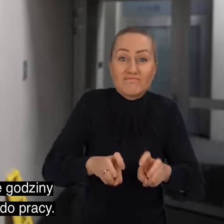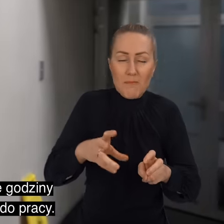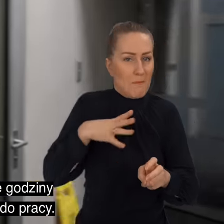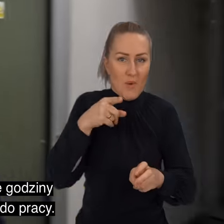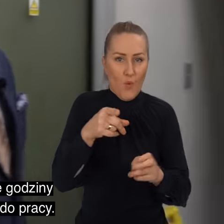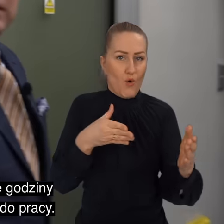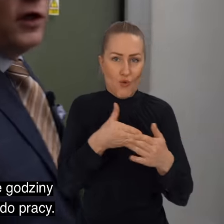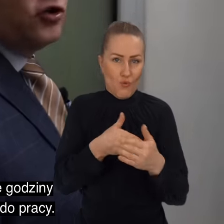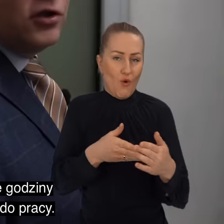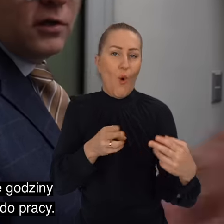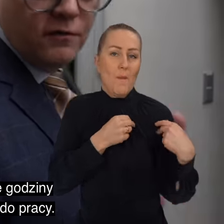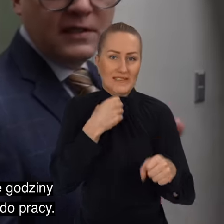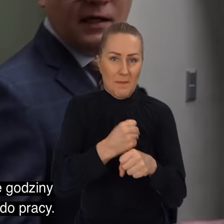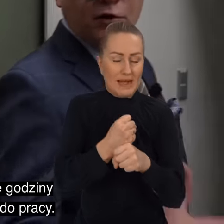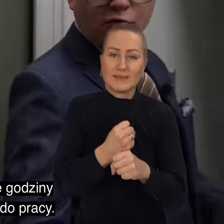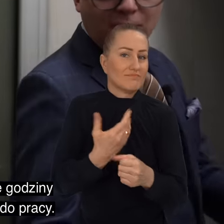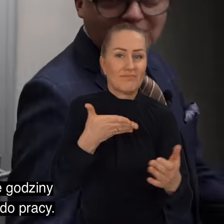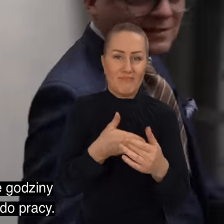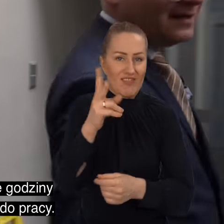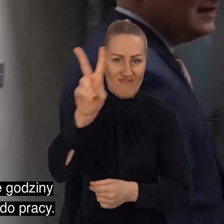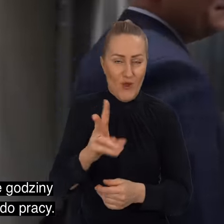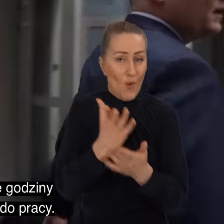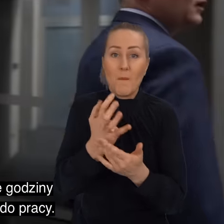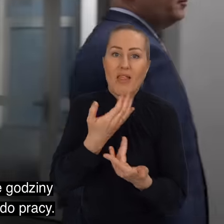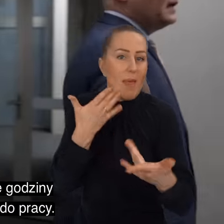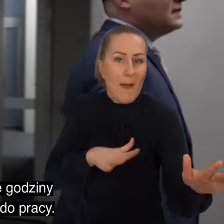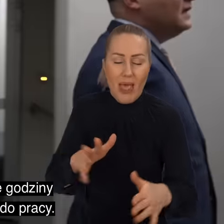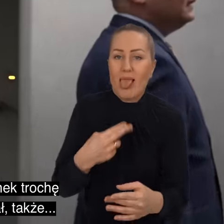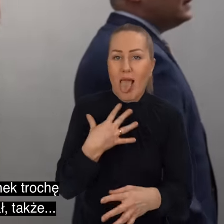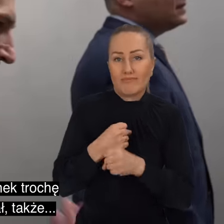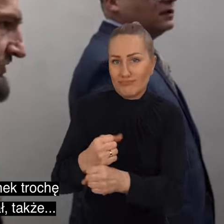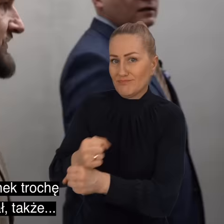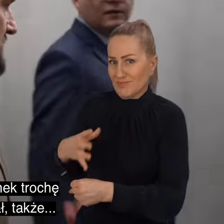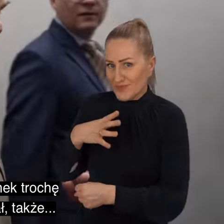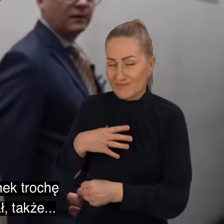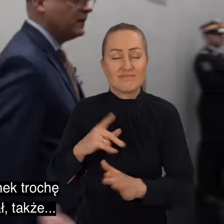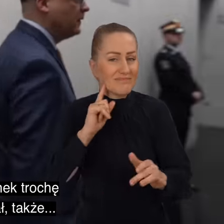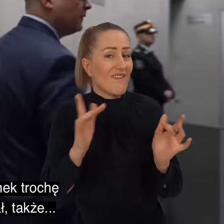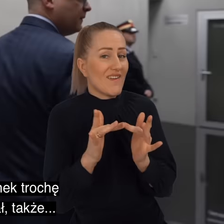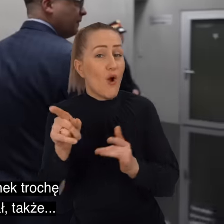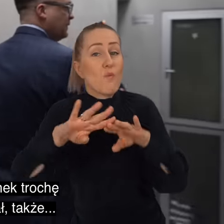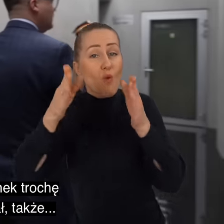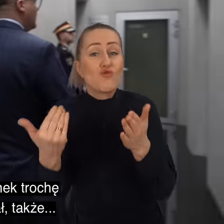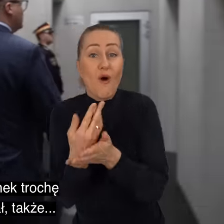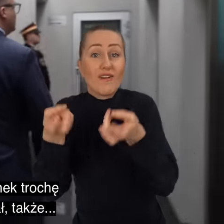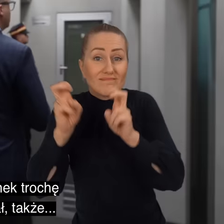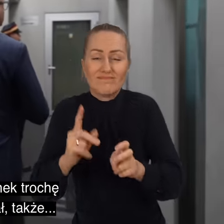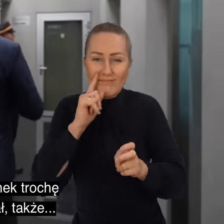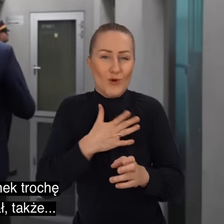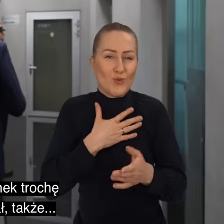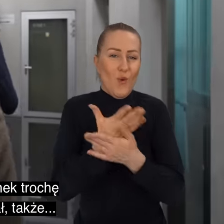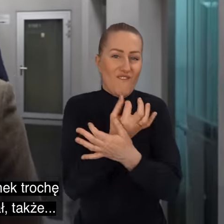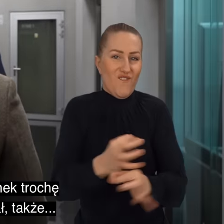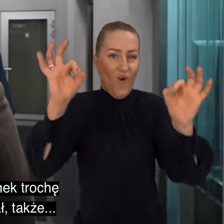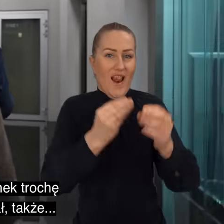komisja mogła pracować chyba dwie godziny do widzenia, bo jednią miejsc. do pracy. Natomiast rzeczywiście ten budynek trochę nam problemy lokalowe